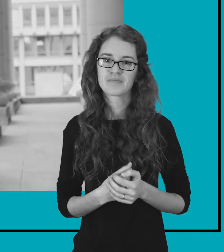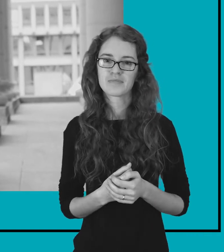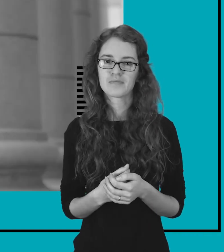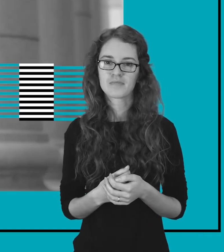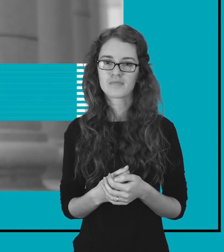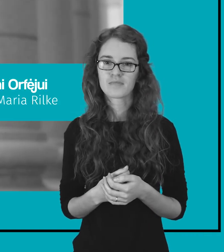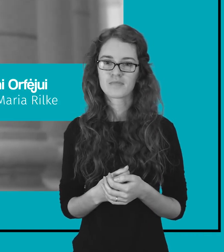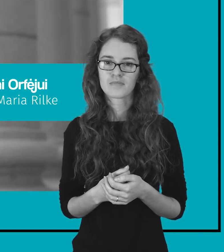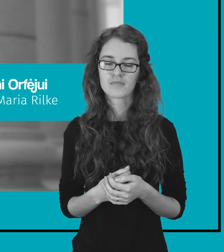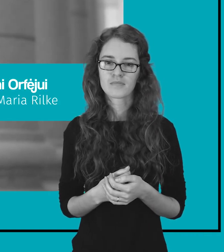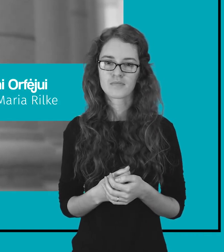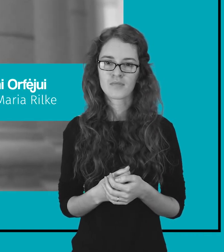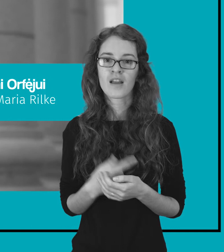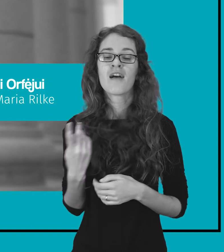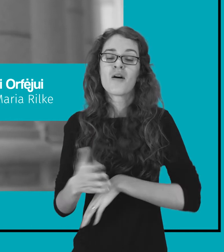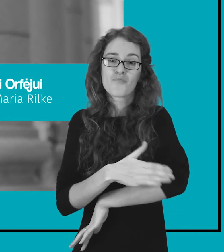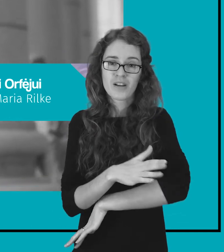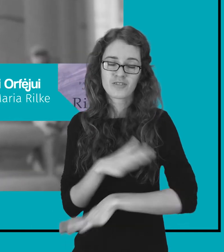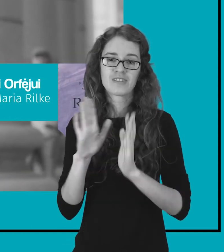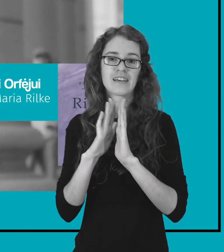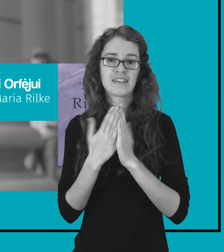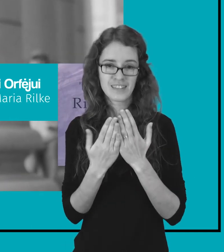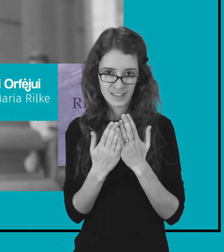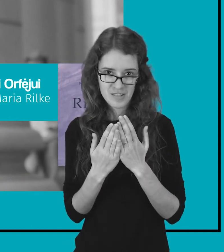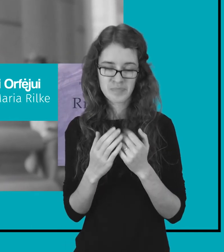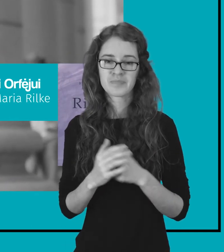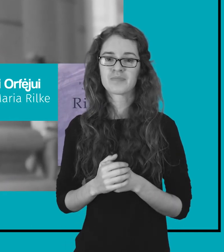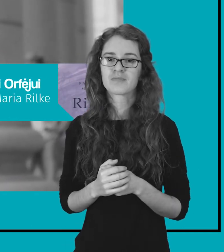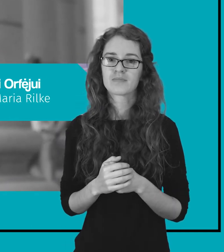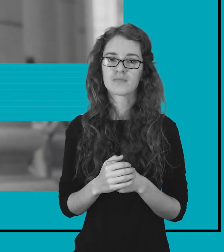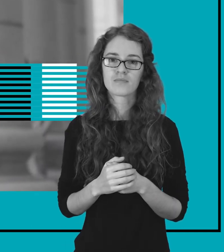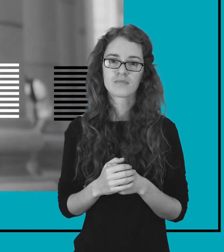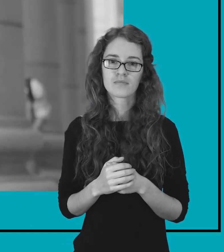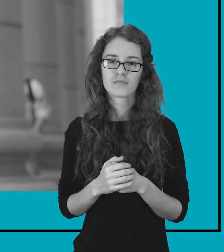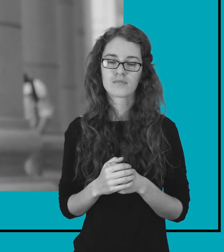Raineris Marija Rilke, sonetai Orfėvių.